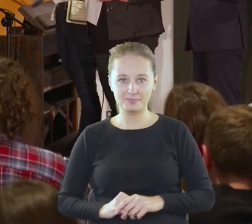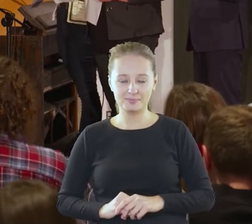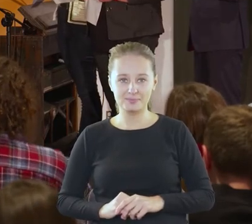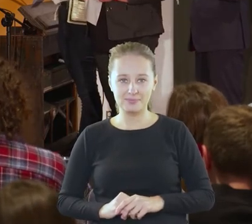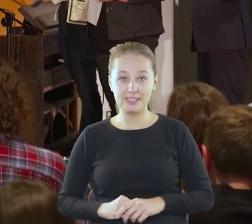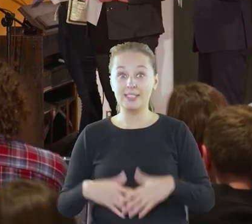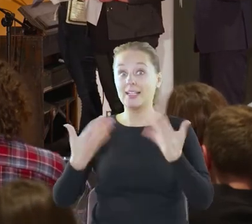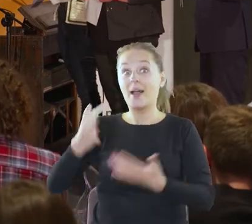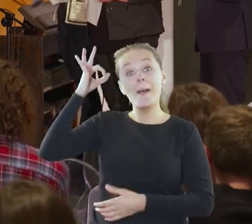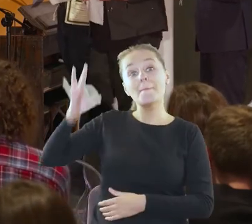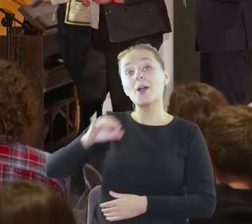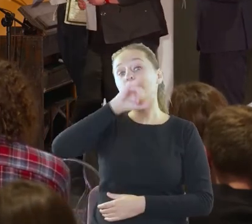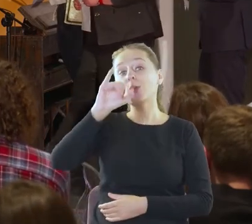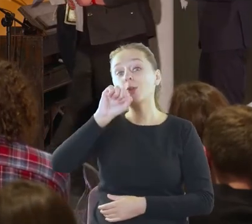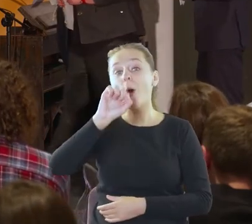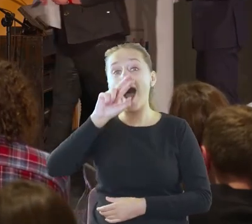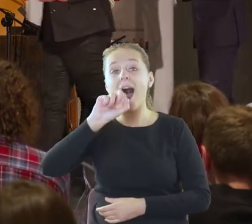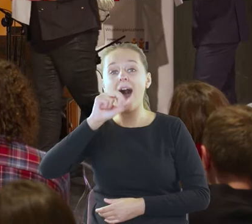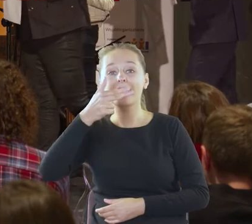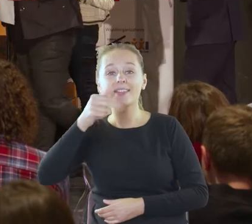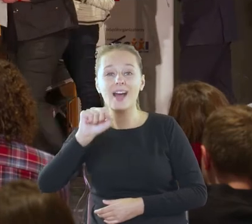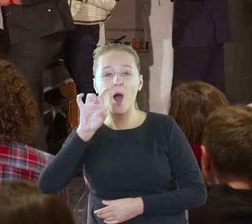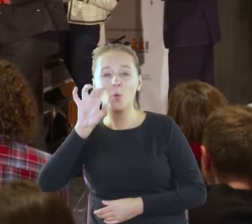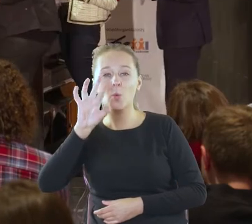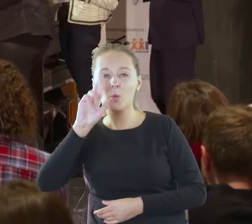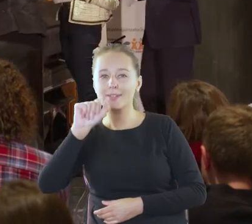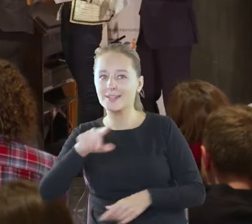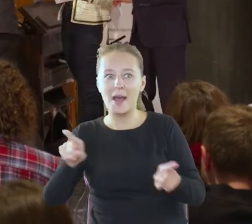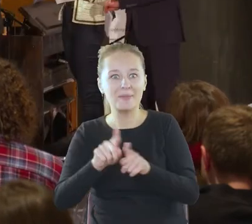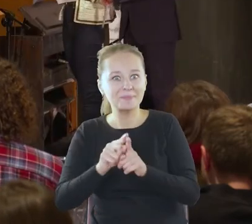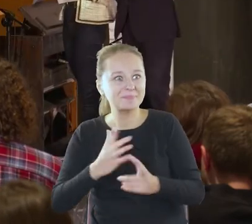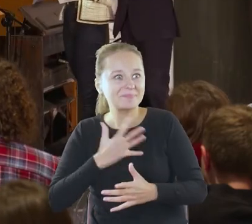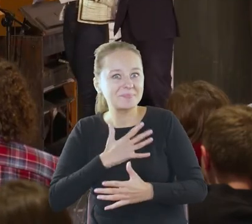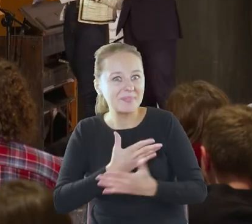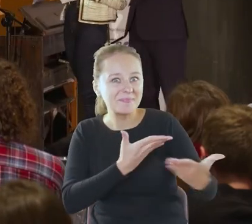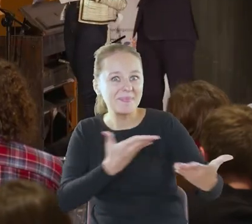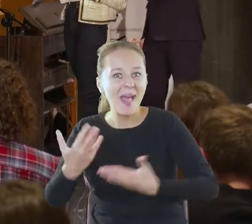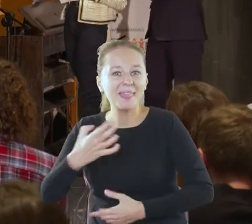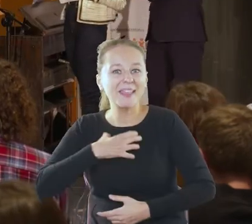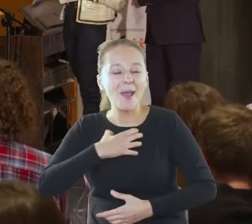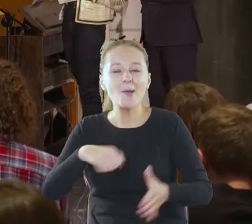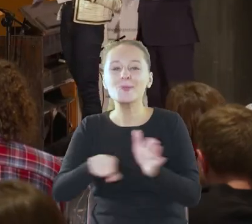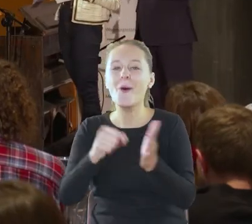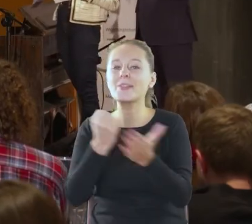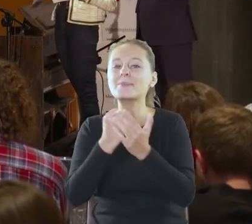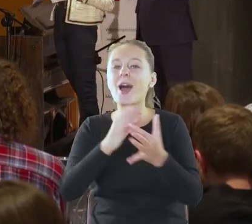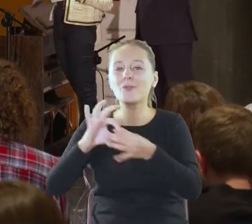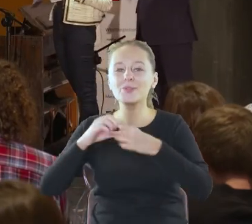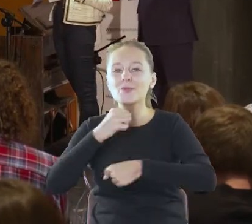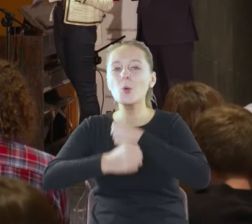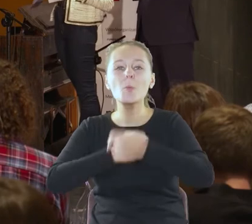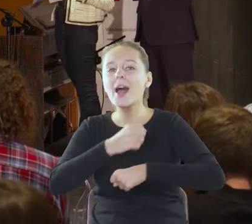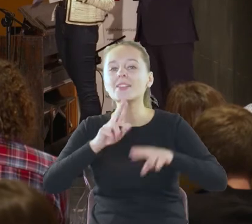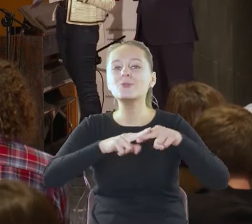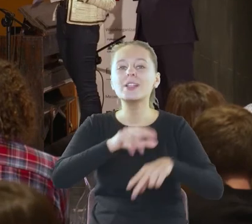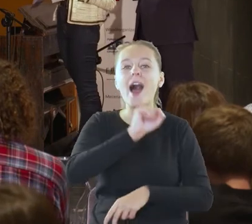No i pani Joanna Górska z nie mniejszym entuzjazmem. Bardzo proszę. Dyrektorka do spraw współpracy Fundacji